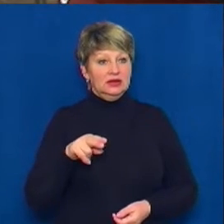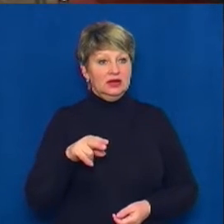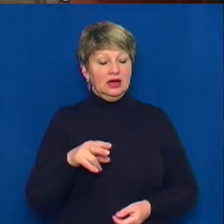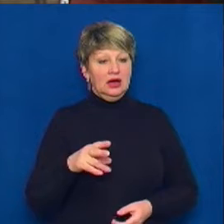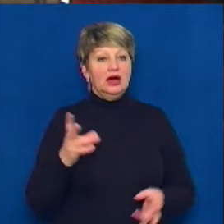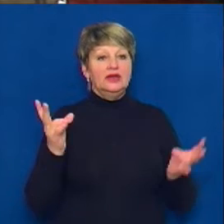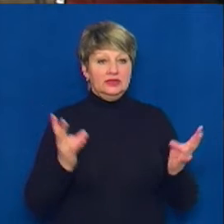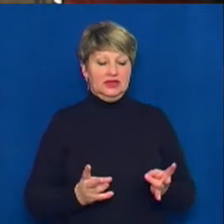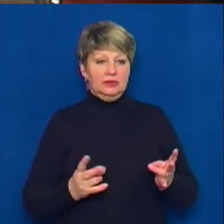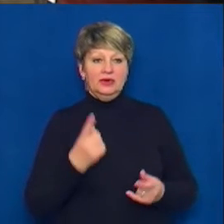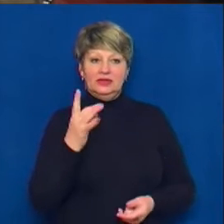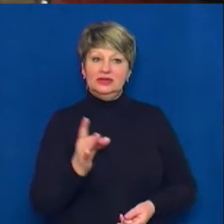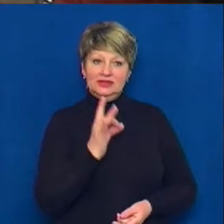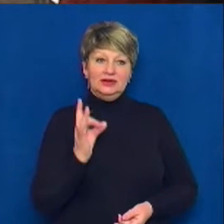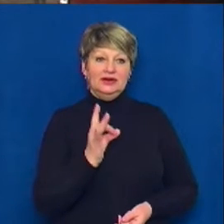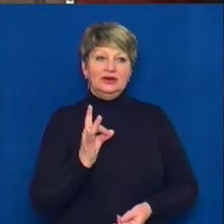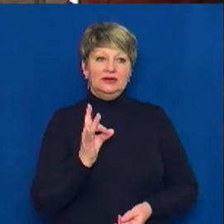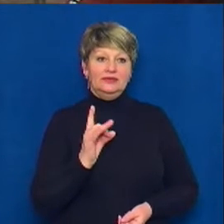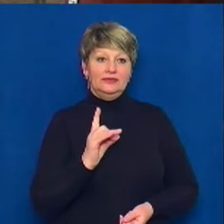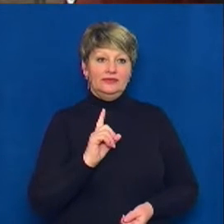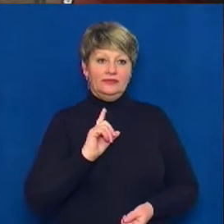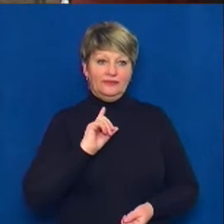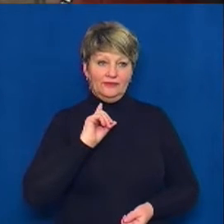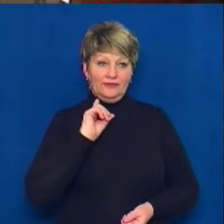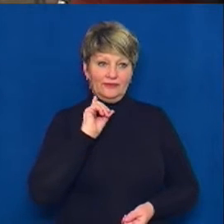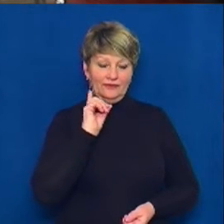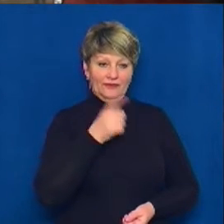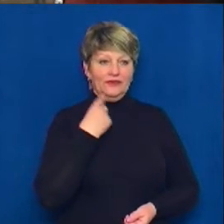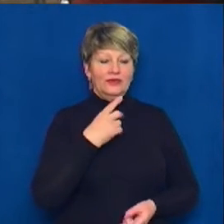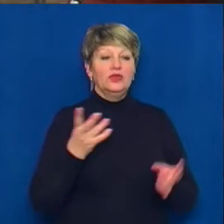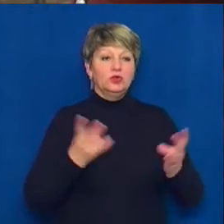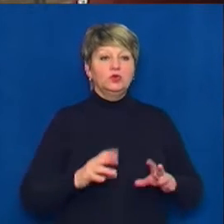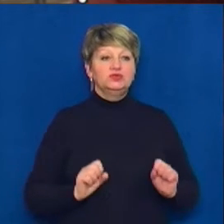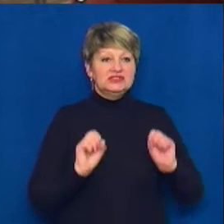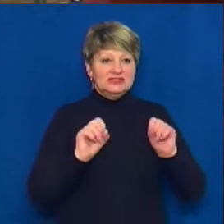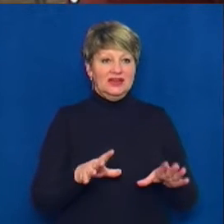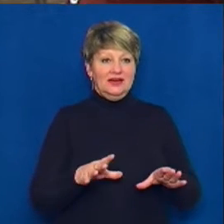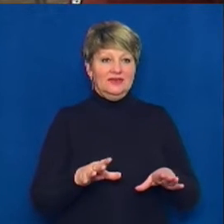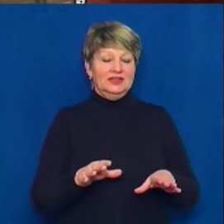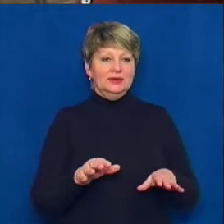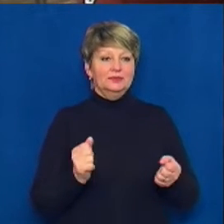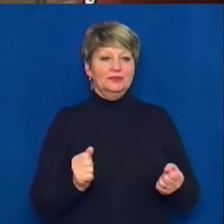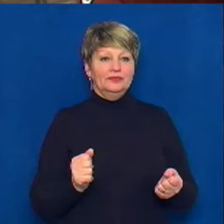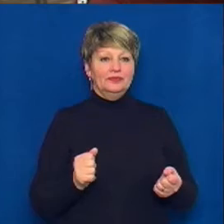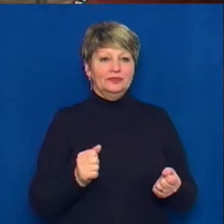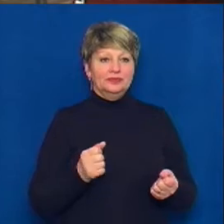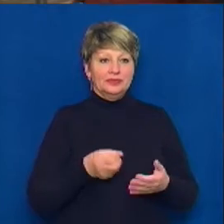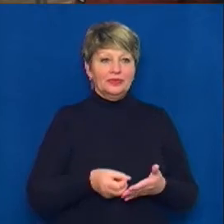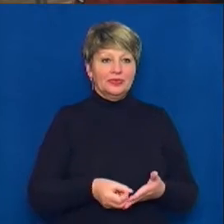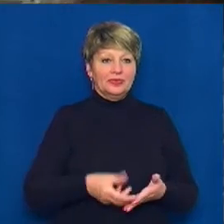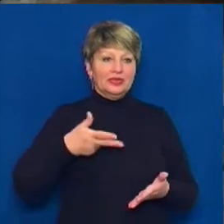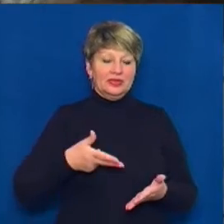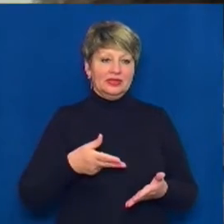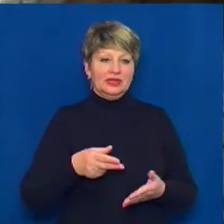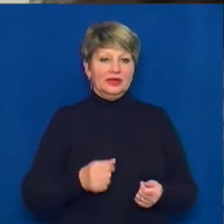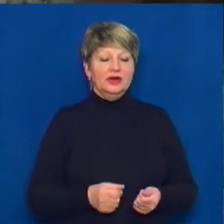раз в рік треба ставити хай-тест.